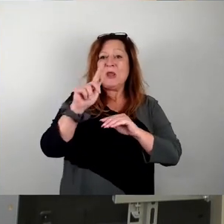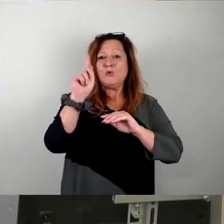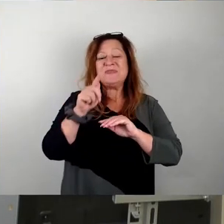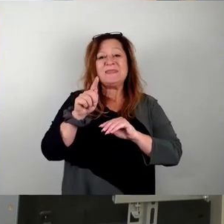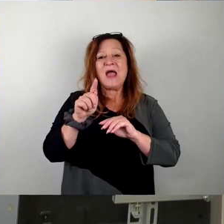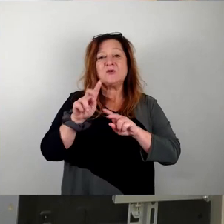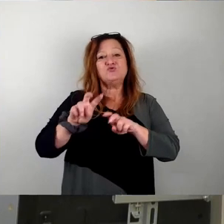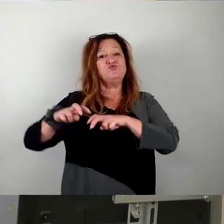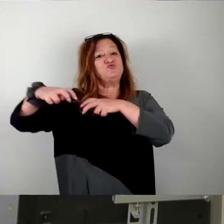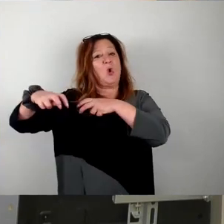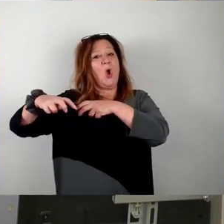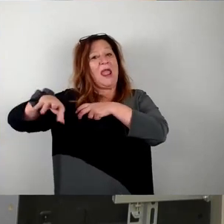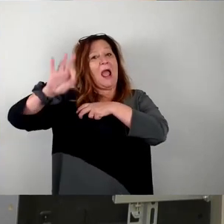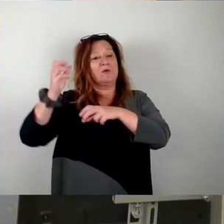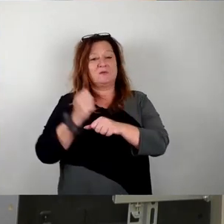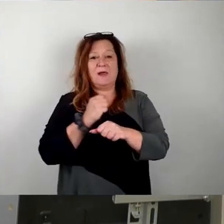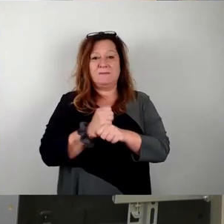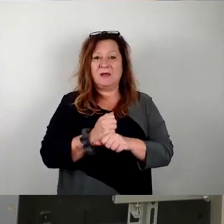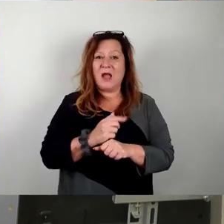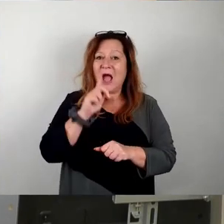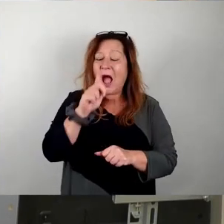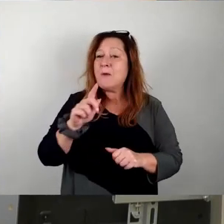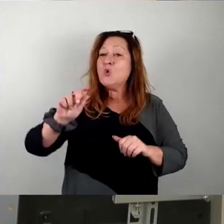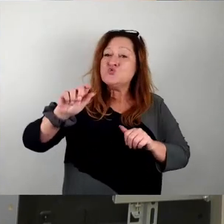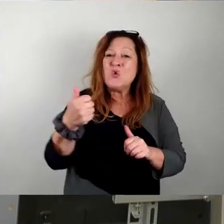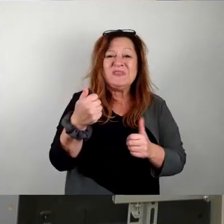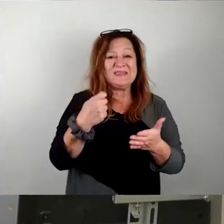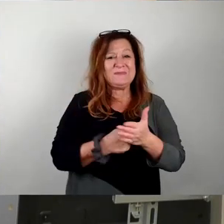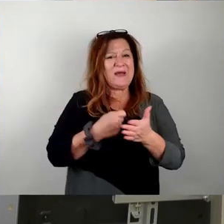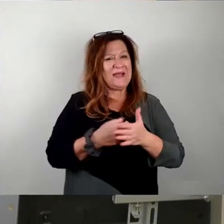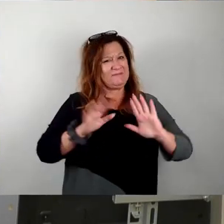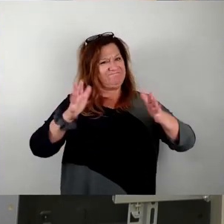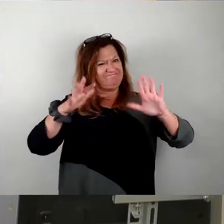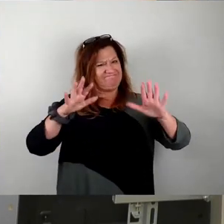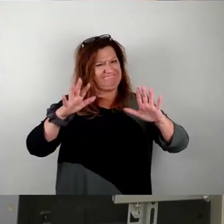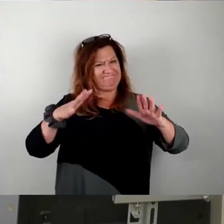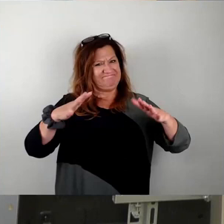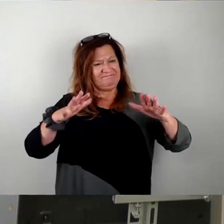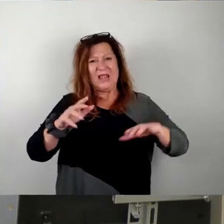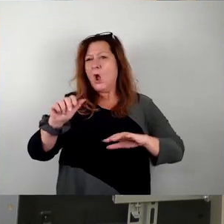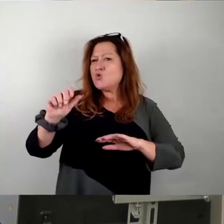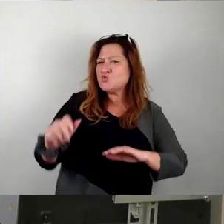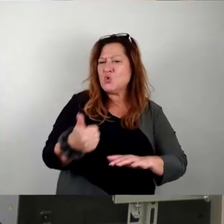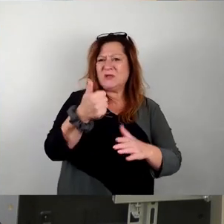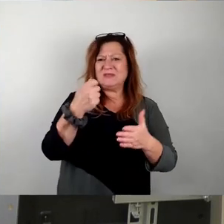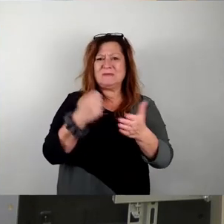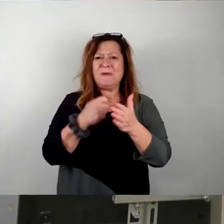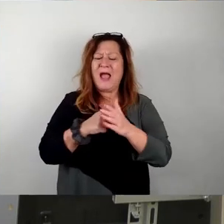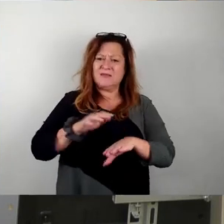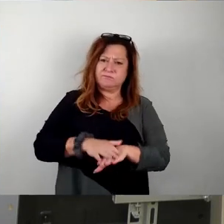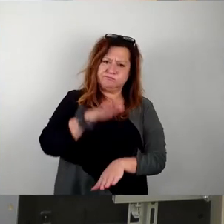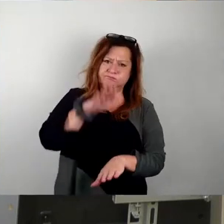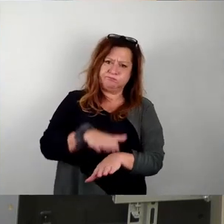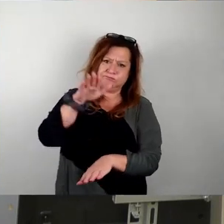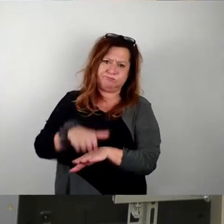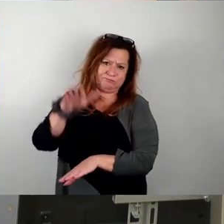Nun ist das mit Kunstpreisen ohnehin so eine Sache. Haben Sie doch die Neigung, sich zu stapeln und sind gar nicht so oft